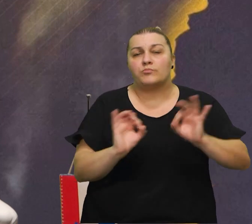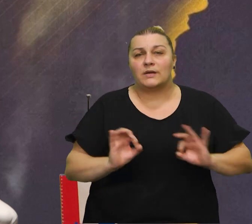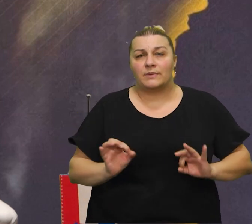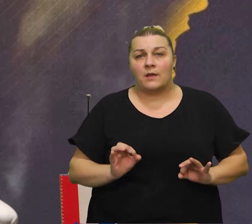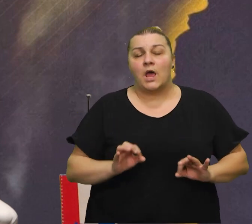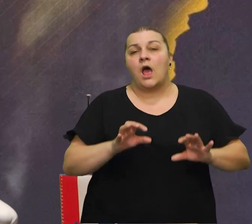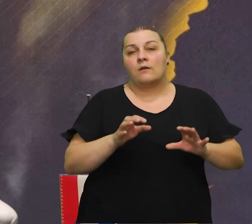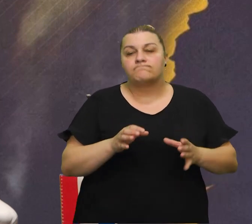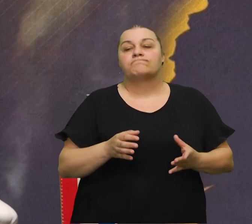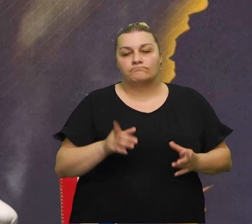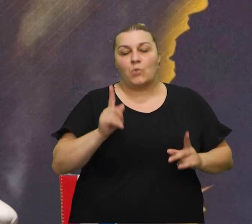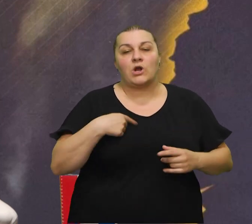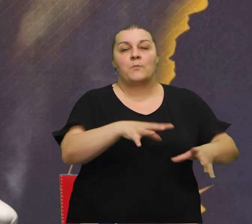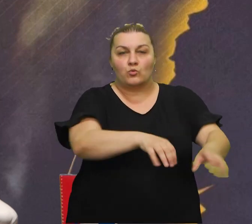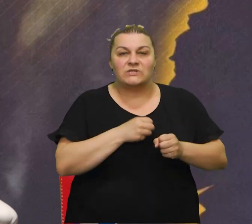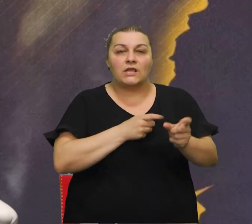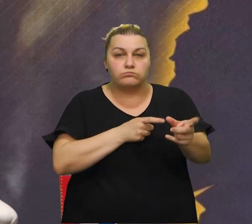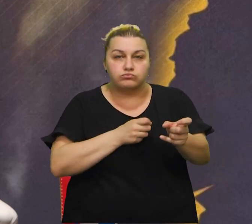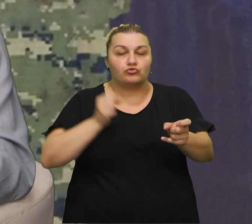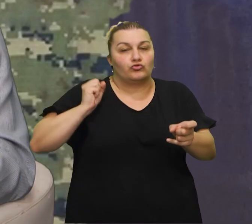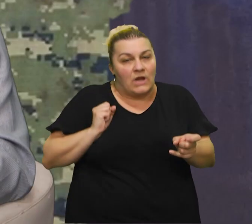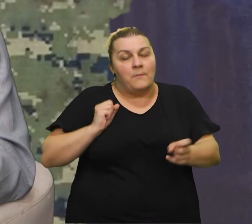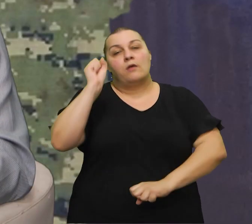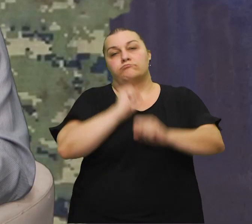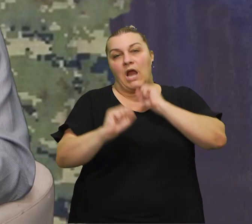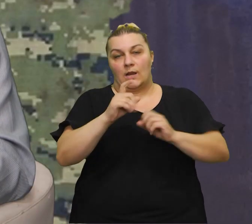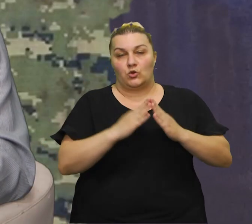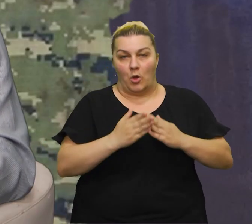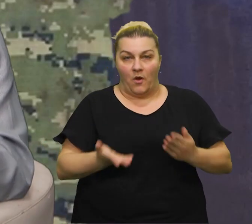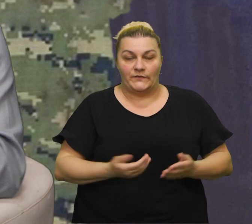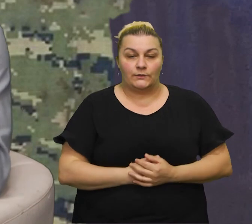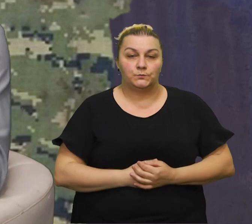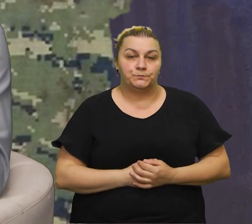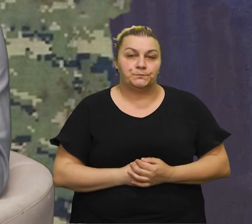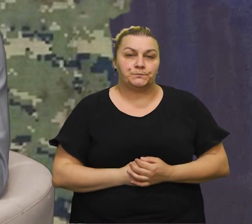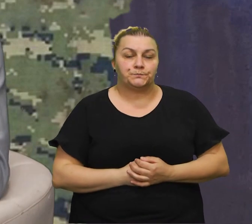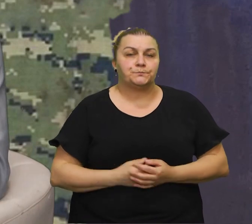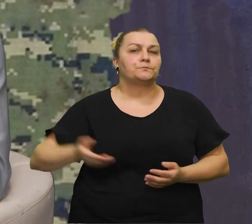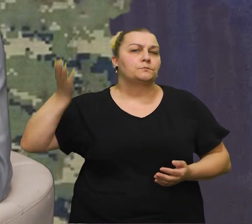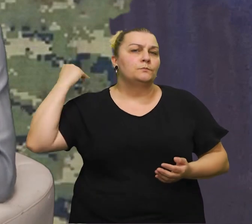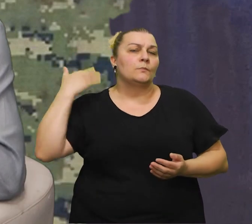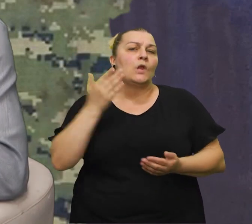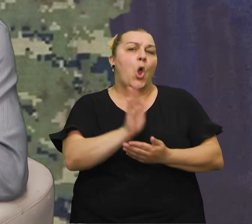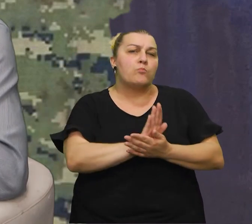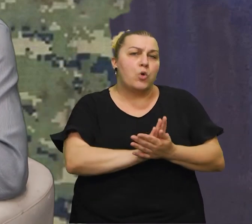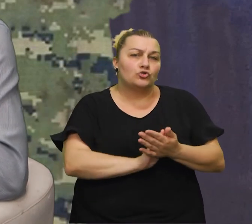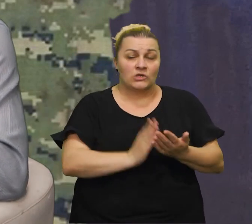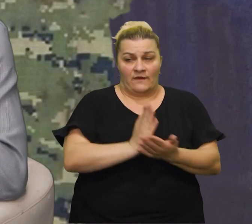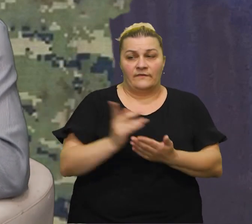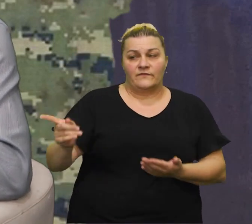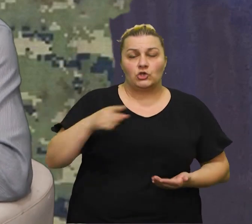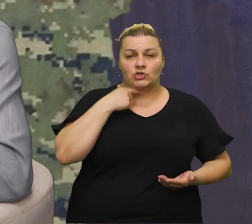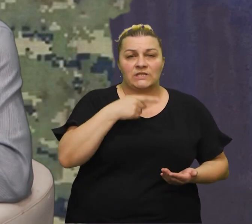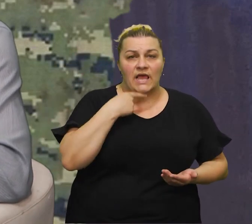uziju iz pušku, naravno, i brane svoju domovinu. Da, sam i taj početak, vi ste već dijelom i